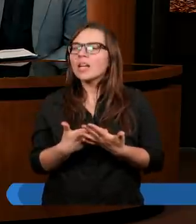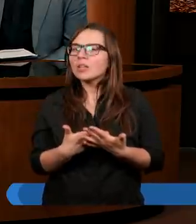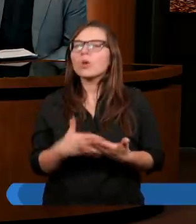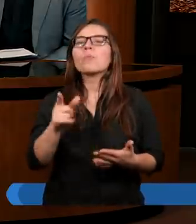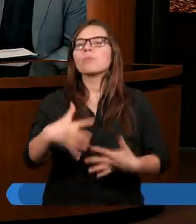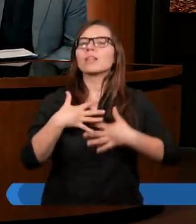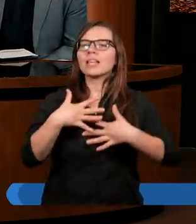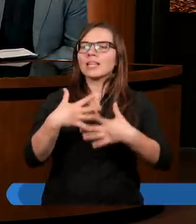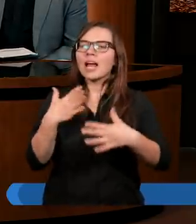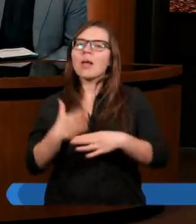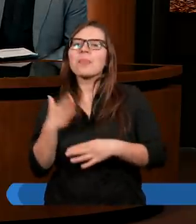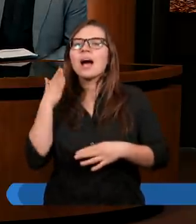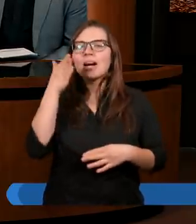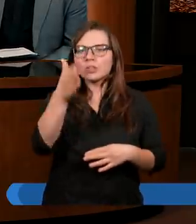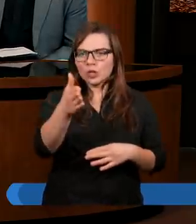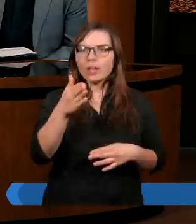tchnie nadzieją.